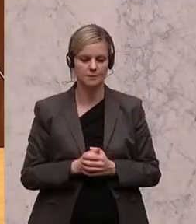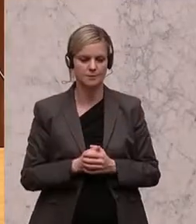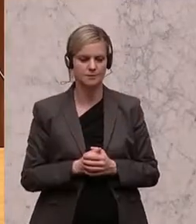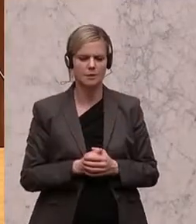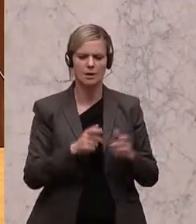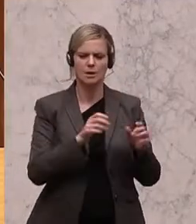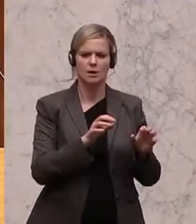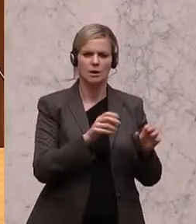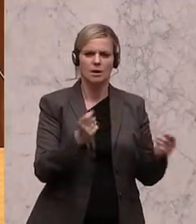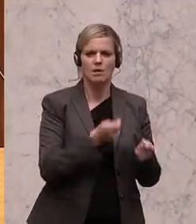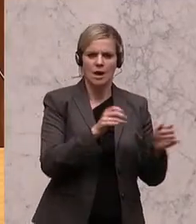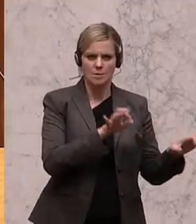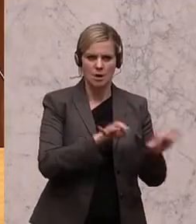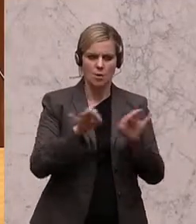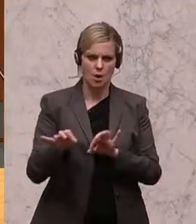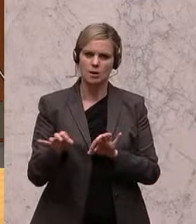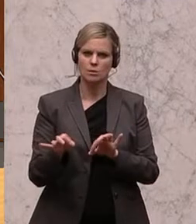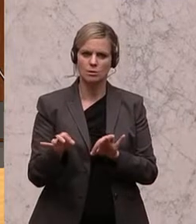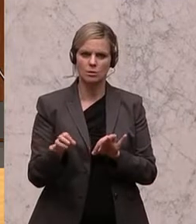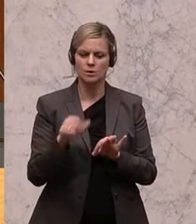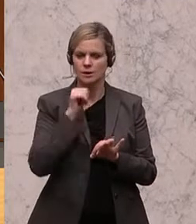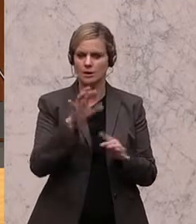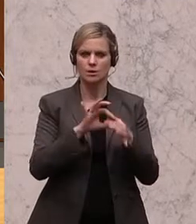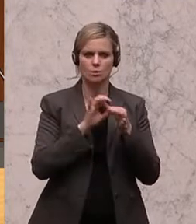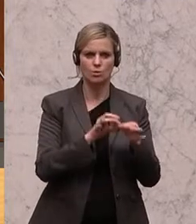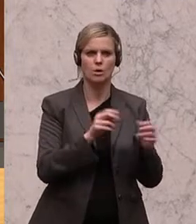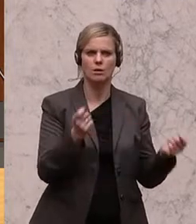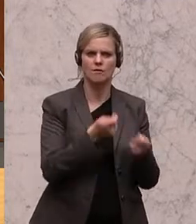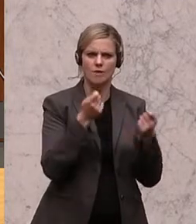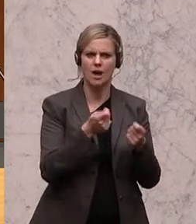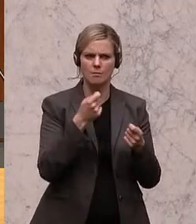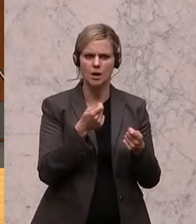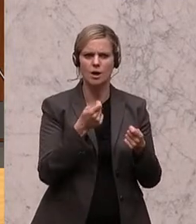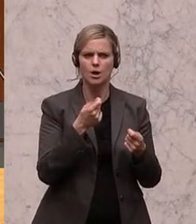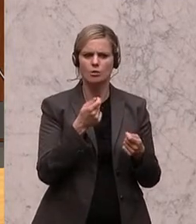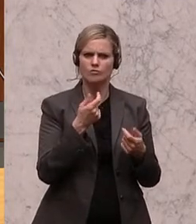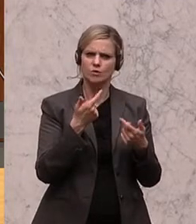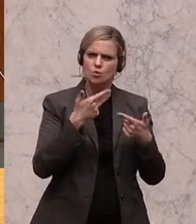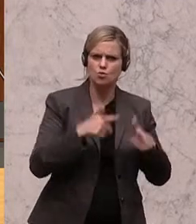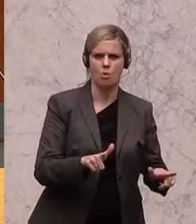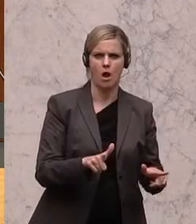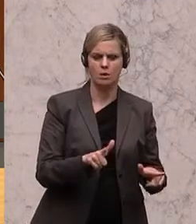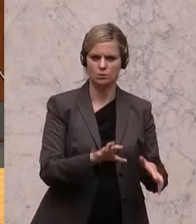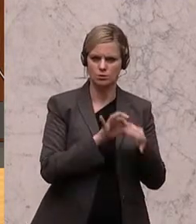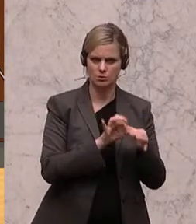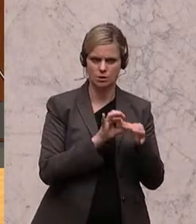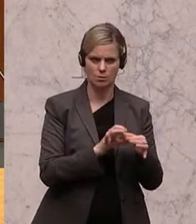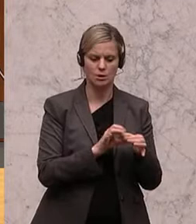Die Gewerbeordnung ist, da geht es ja nicht nur um Gewerbezulassungen, sondern die Gewerbeordnung